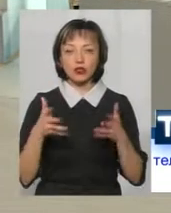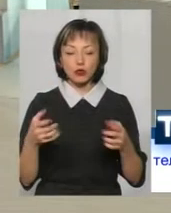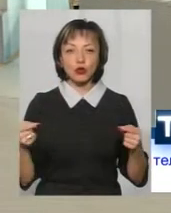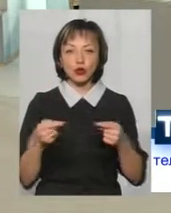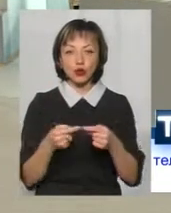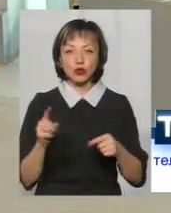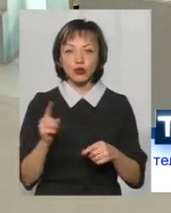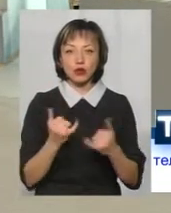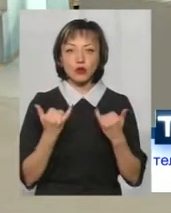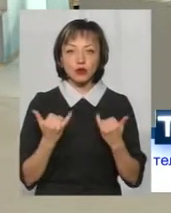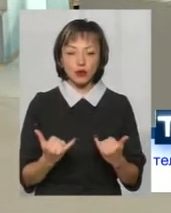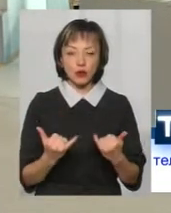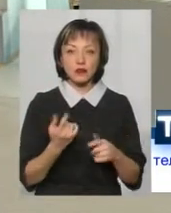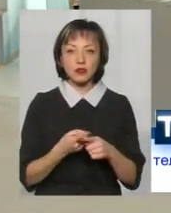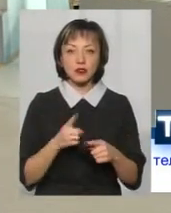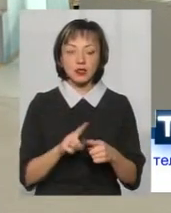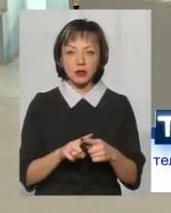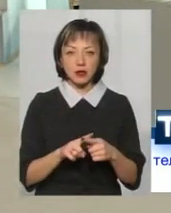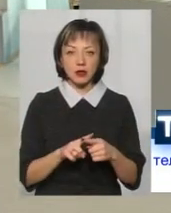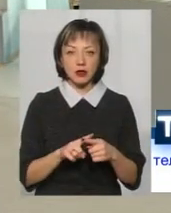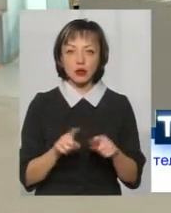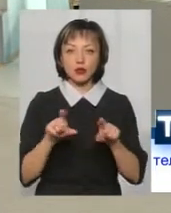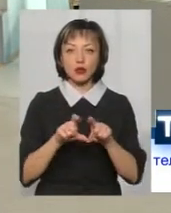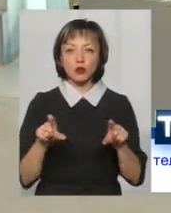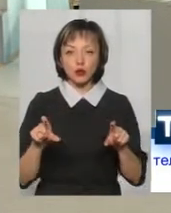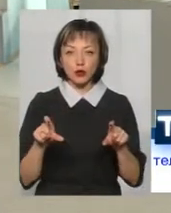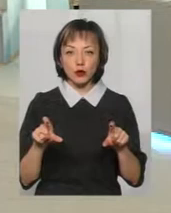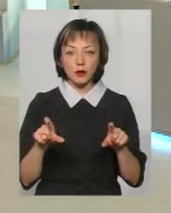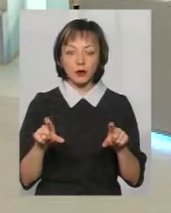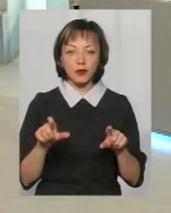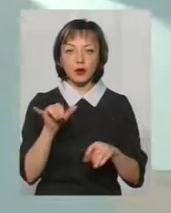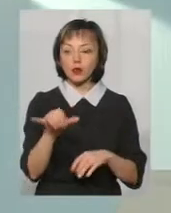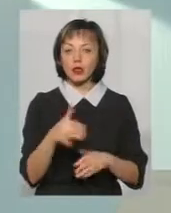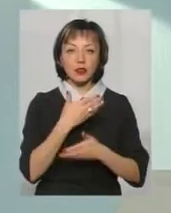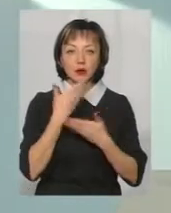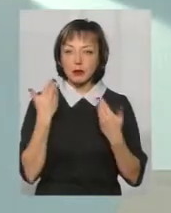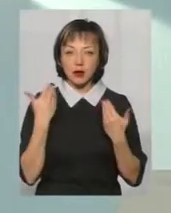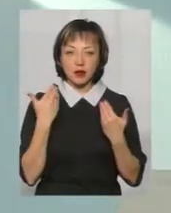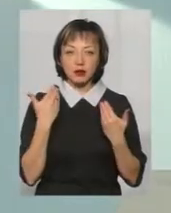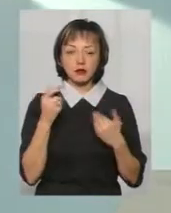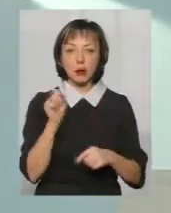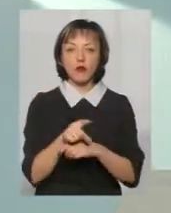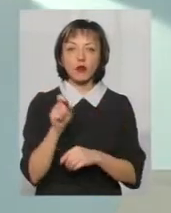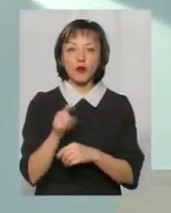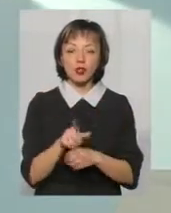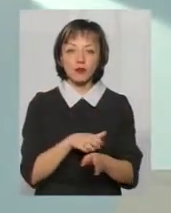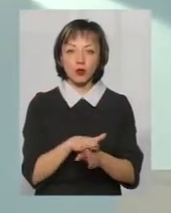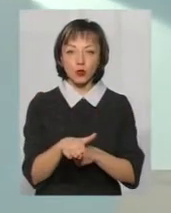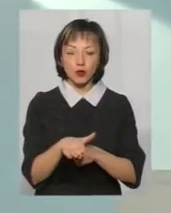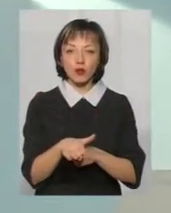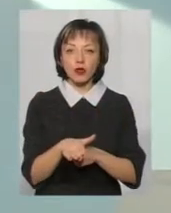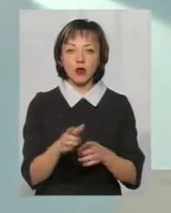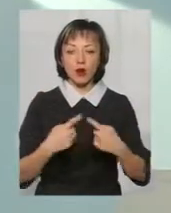точно, що на сьогодні в цій структурі в них нема повноважень виконувати